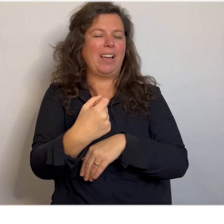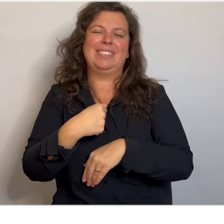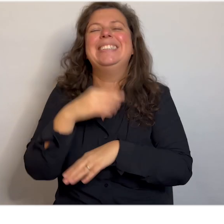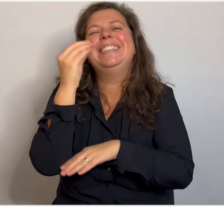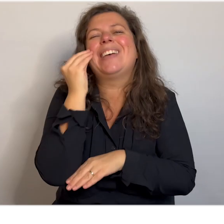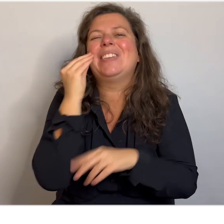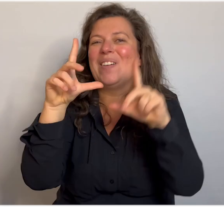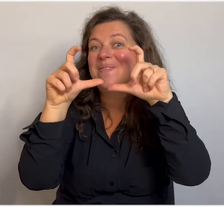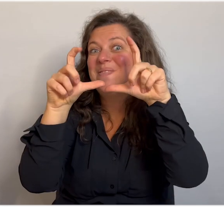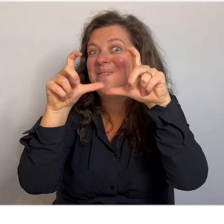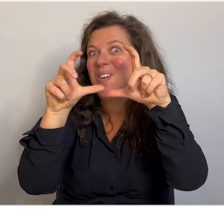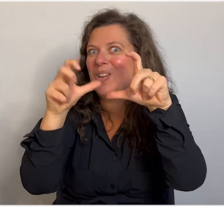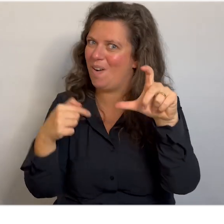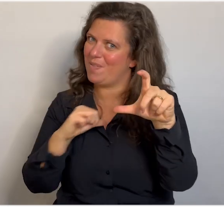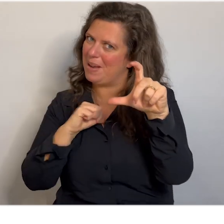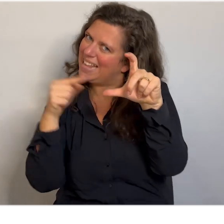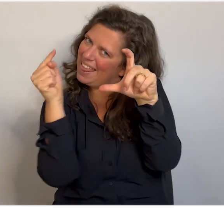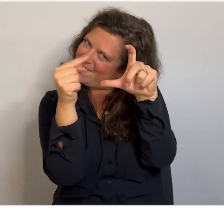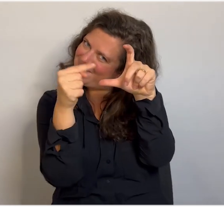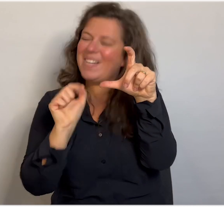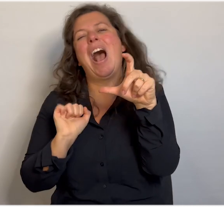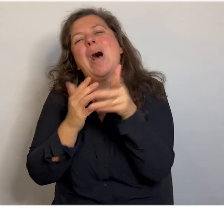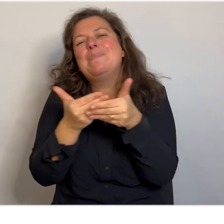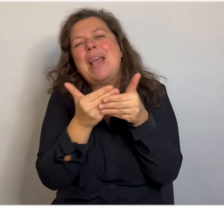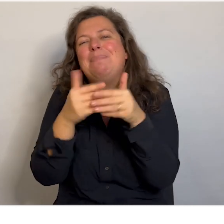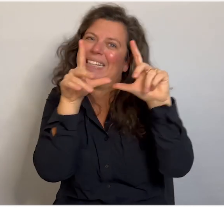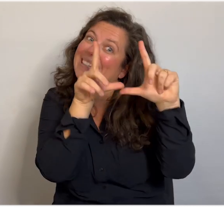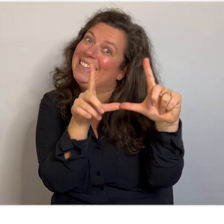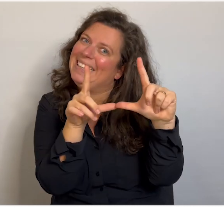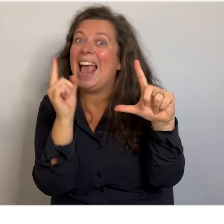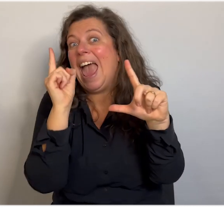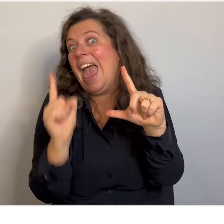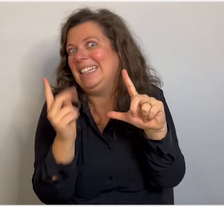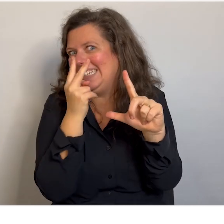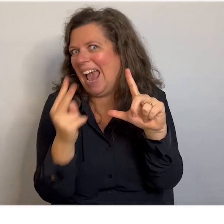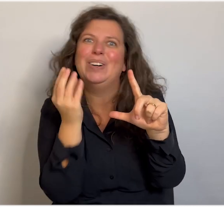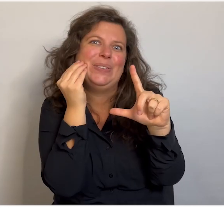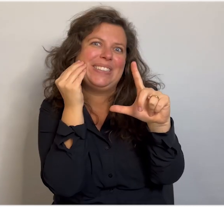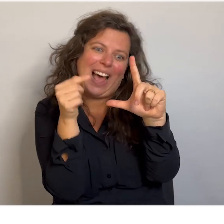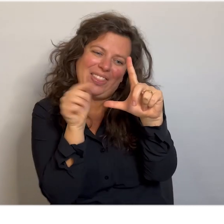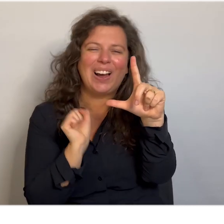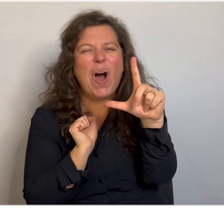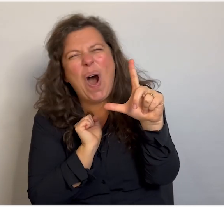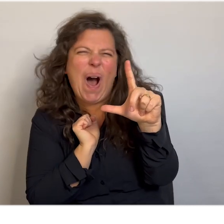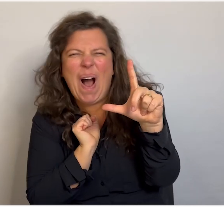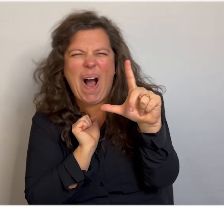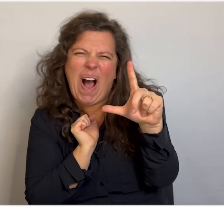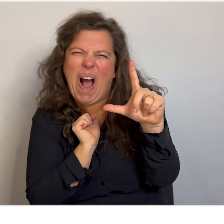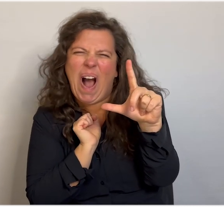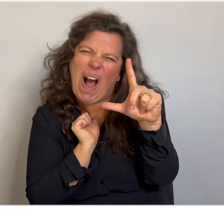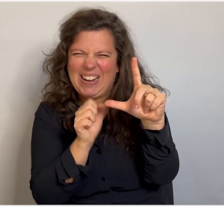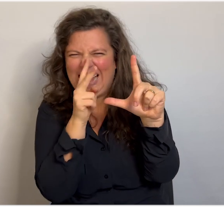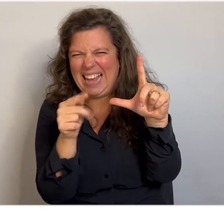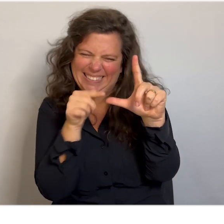schattige foto gevonden van mezelf. Wanneer ik een babytje was. En kijk eens hoe schattig ik kijk. Ja, en de punypuny